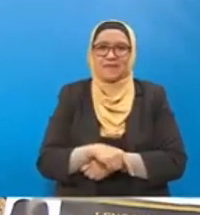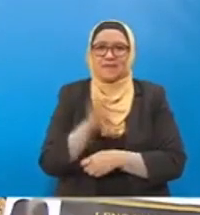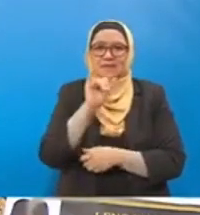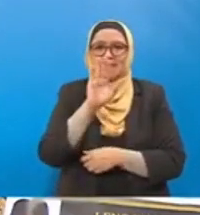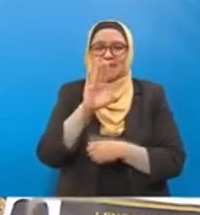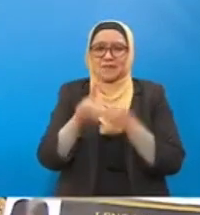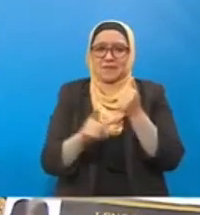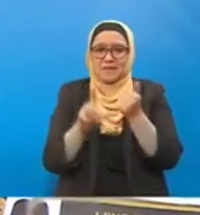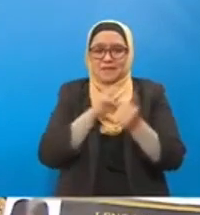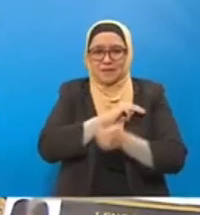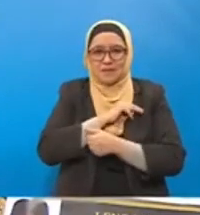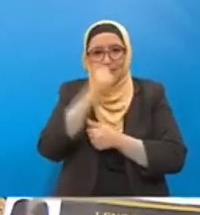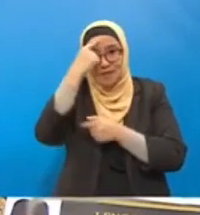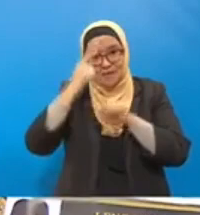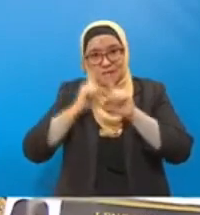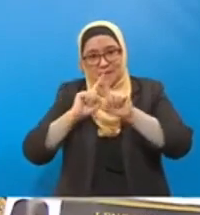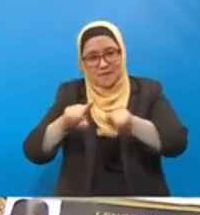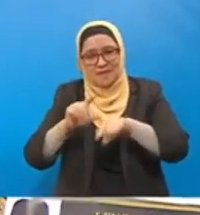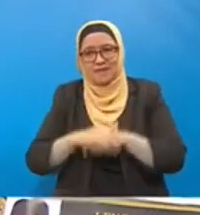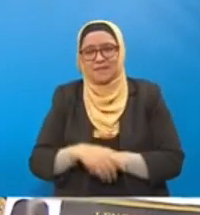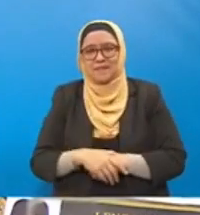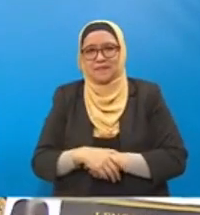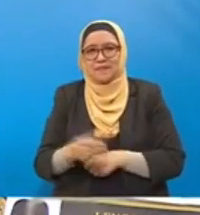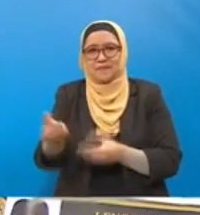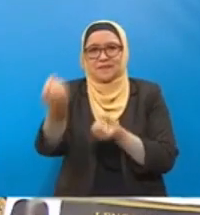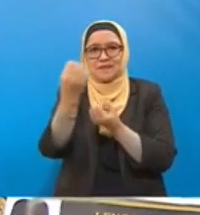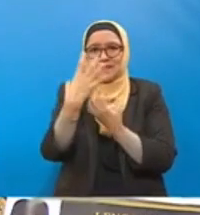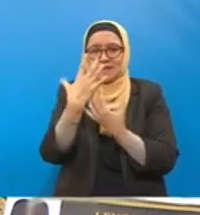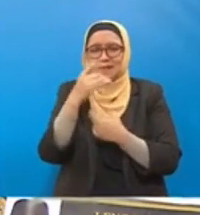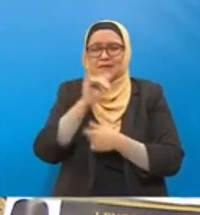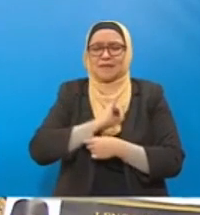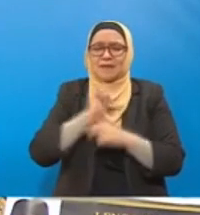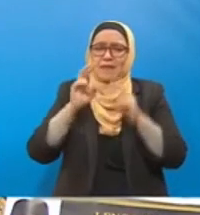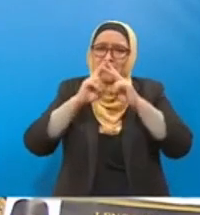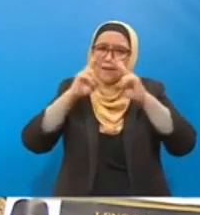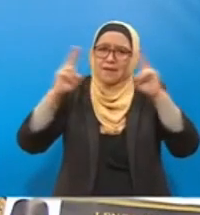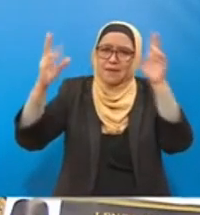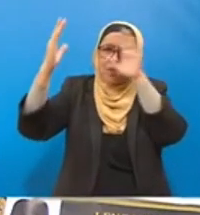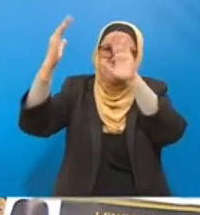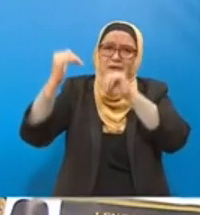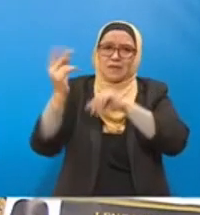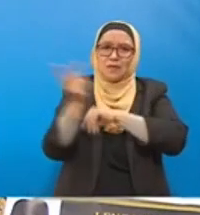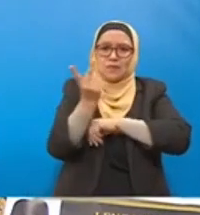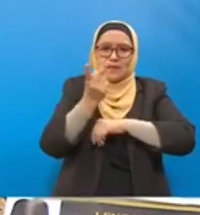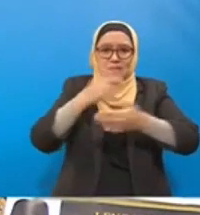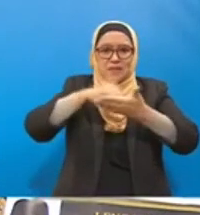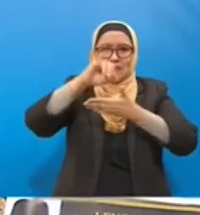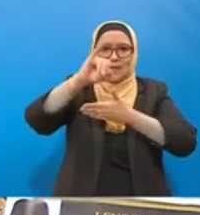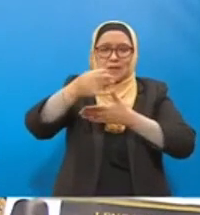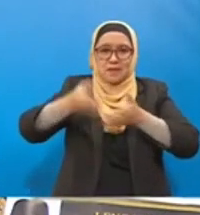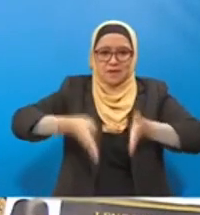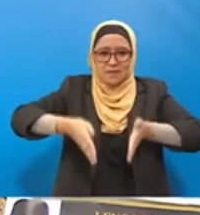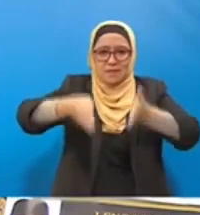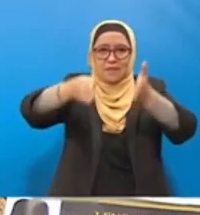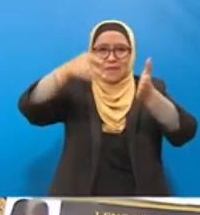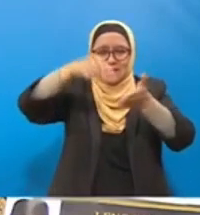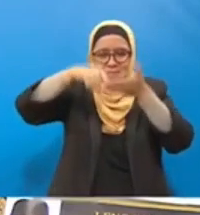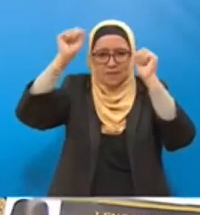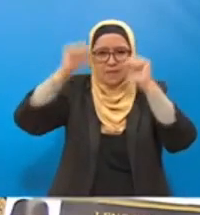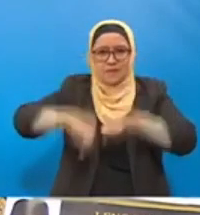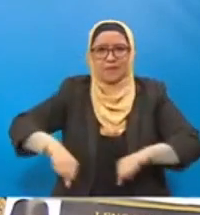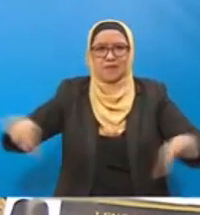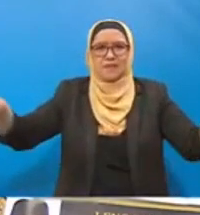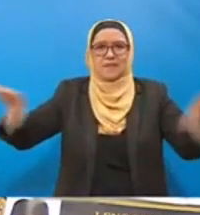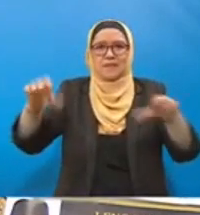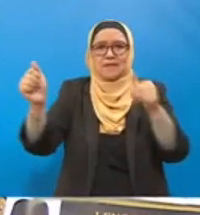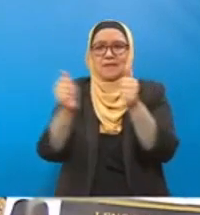diberikan. Saya amat berharap supaya dua-dua projek Jalan Raya ini dapat dijalankan dengan